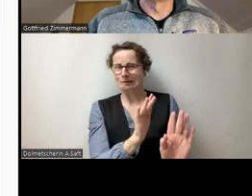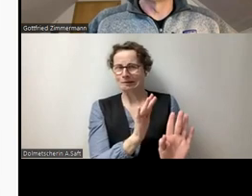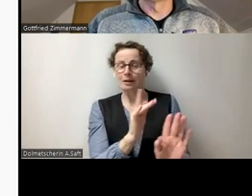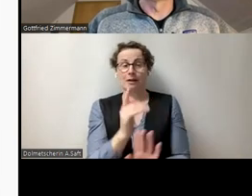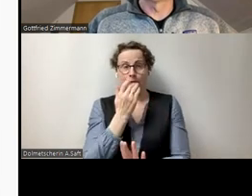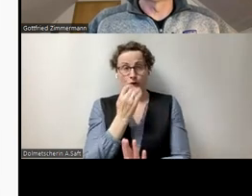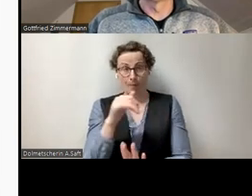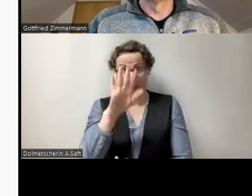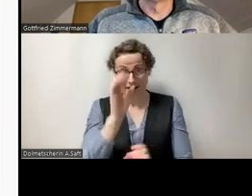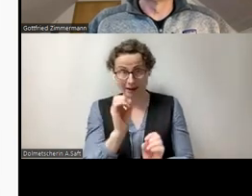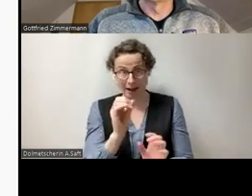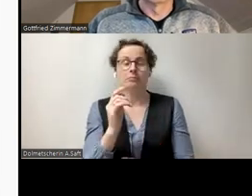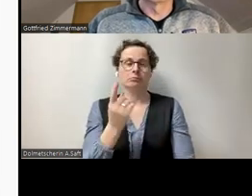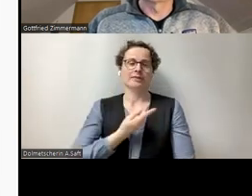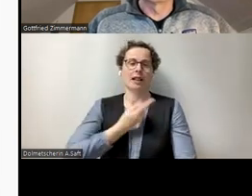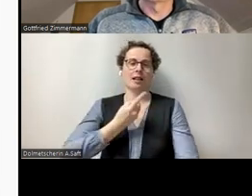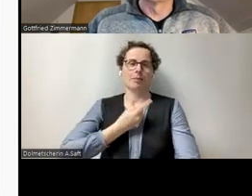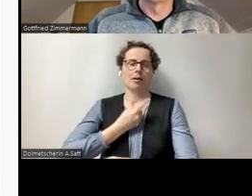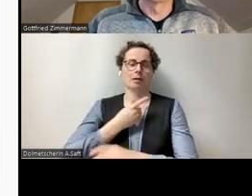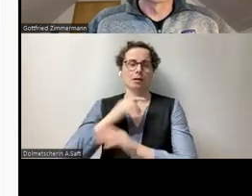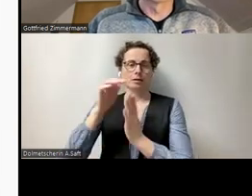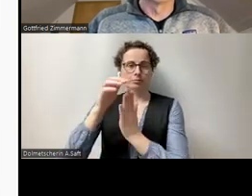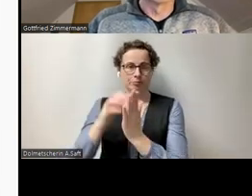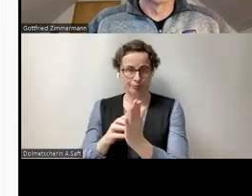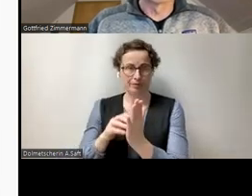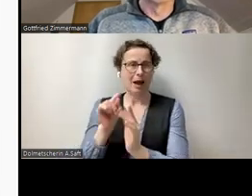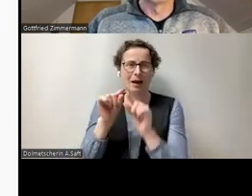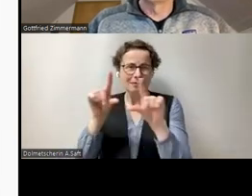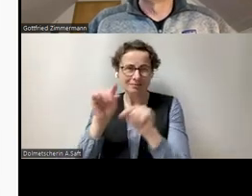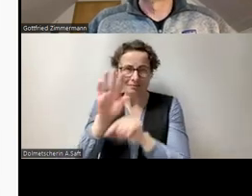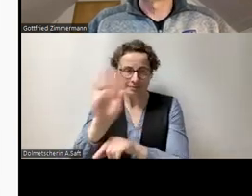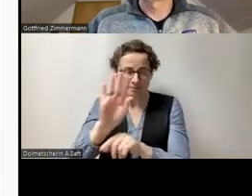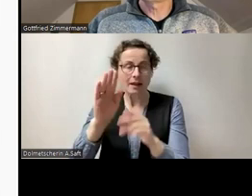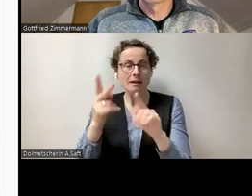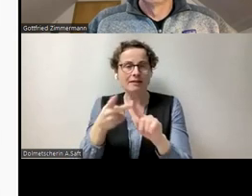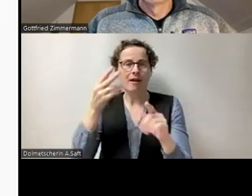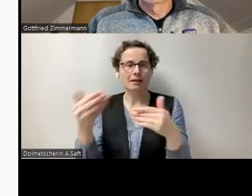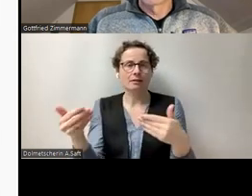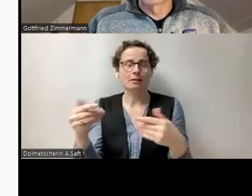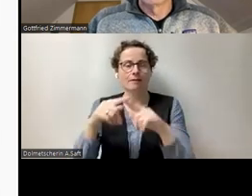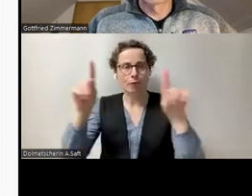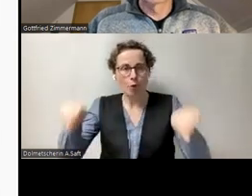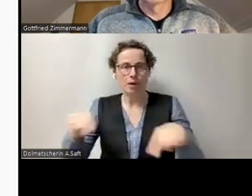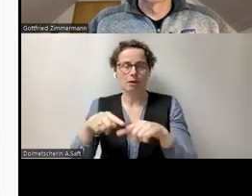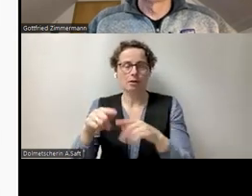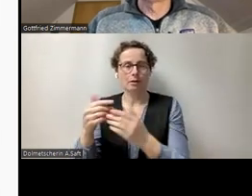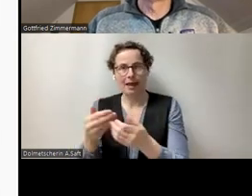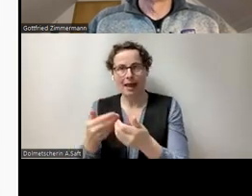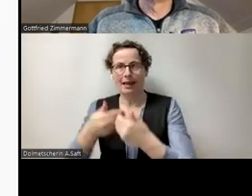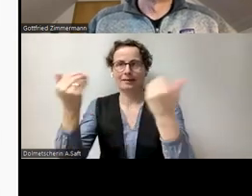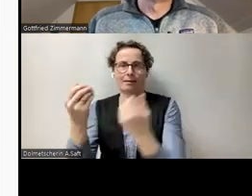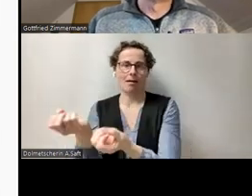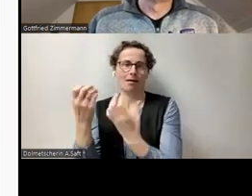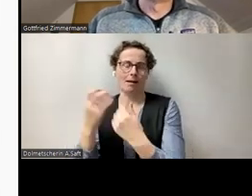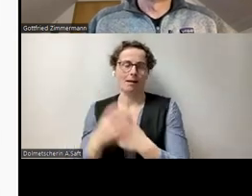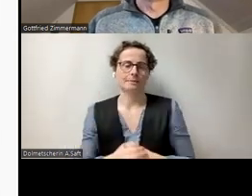das so, wie ich das vorher gezeigt habe. Dann machen Sie eine lange Erklärung als nächste Folie drauf. Auch hier der Tipp, überlegen